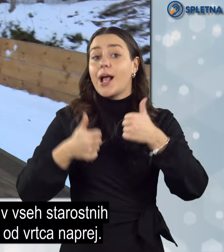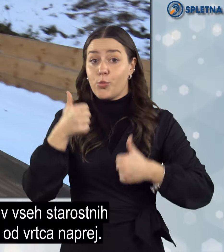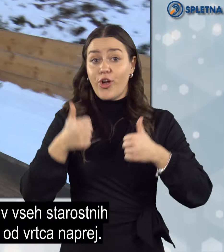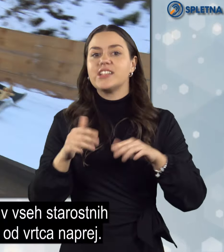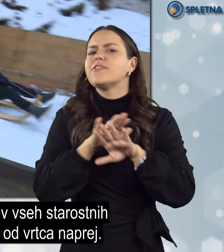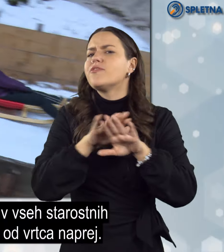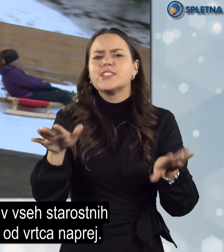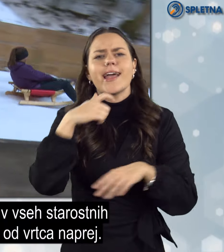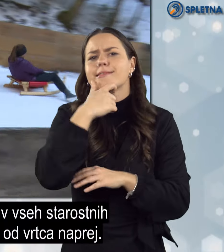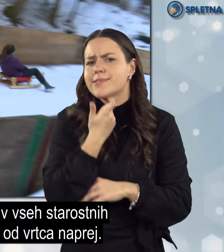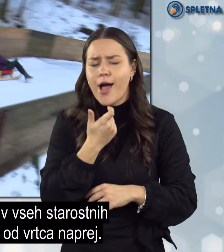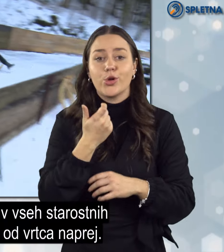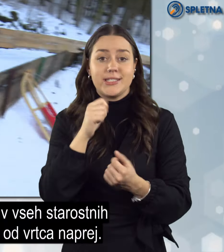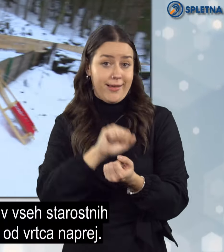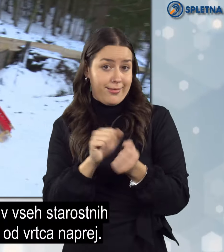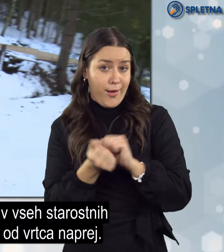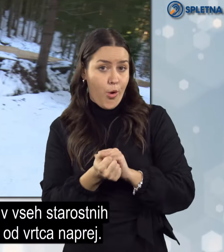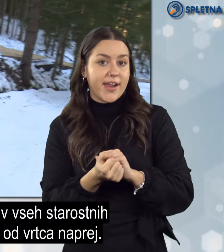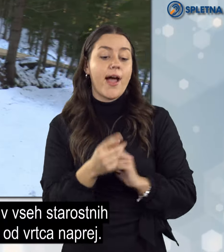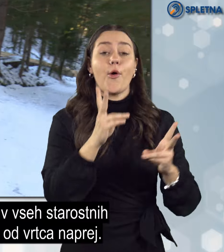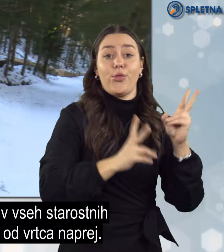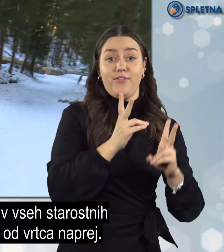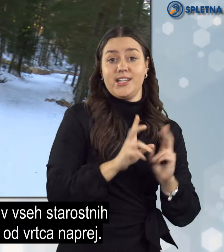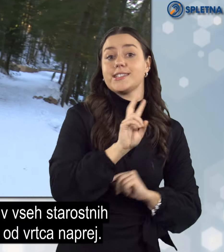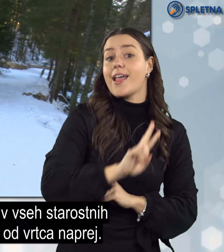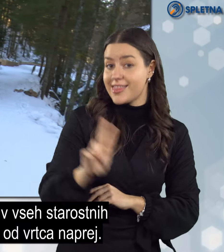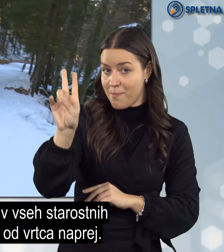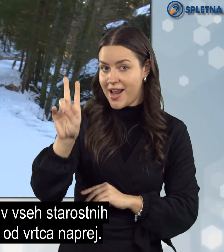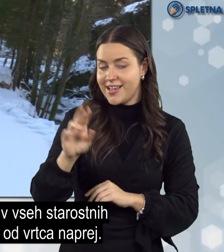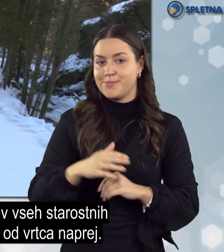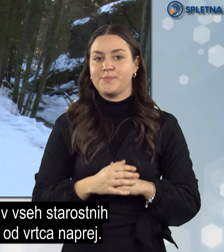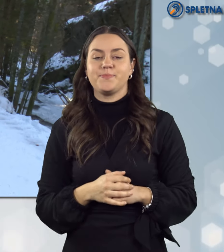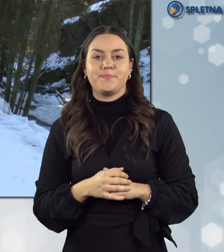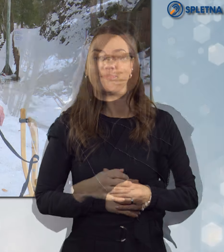Tekmuje se v vseh starostnih kategorijah od vrca naprej.